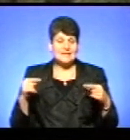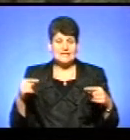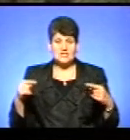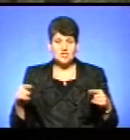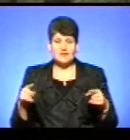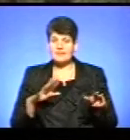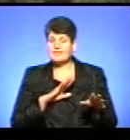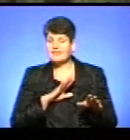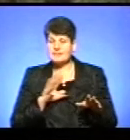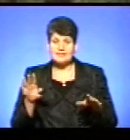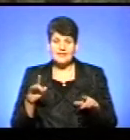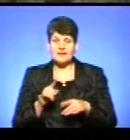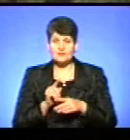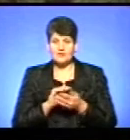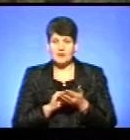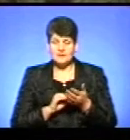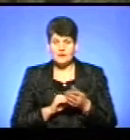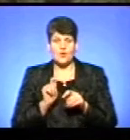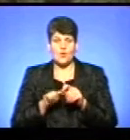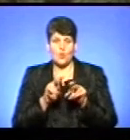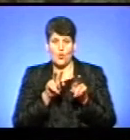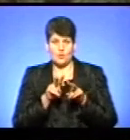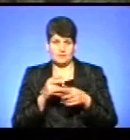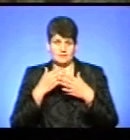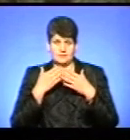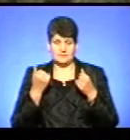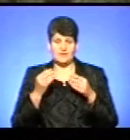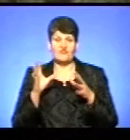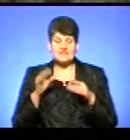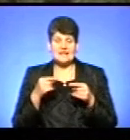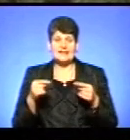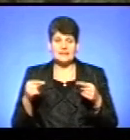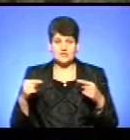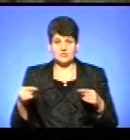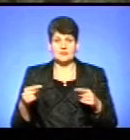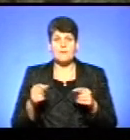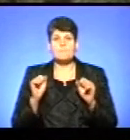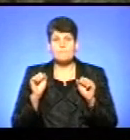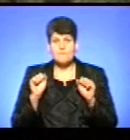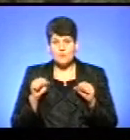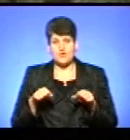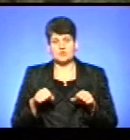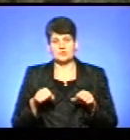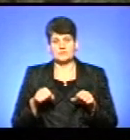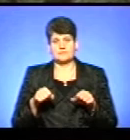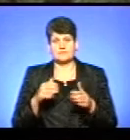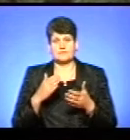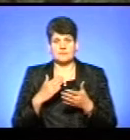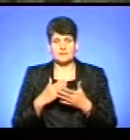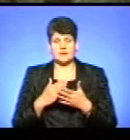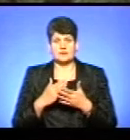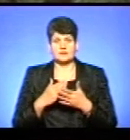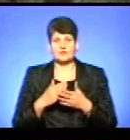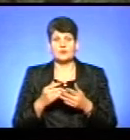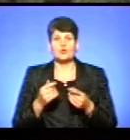не підлягає ні нормуванню, ні контролю. Власне, оце все інше може нести основну